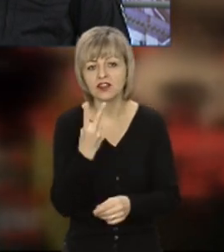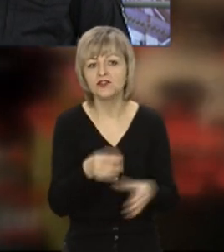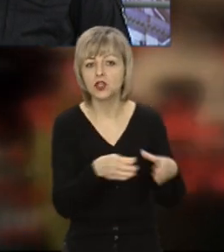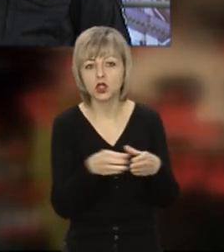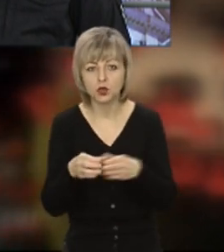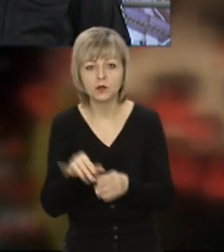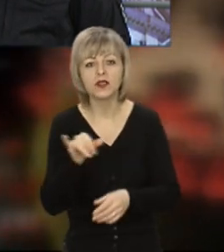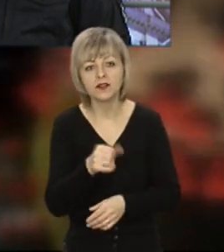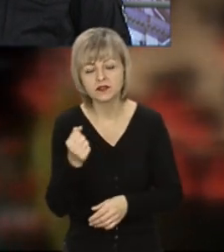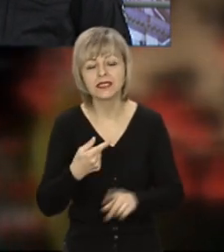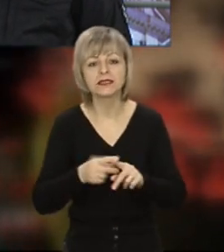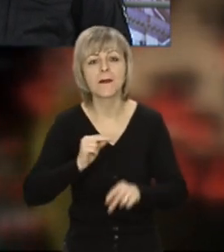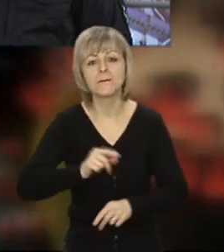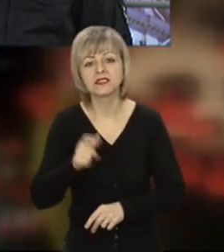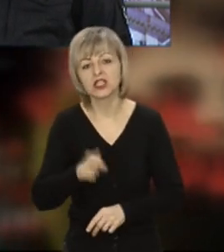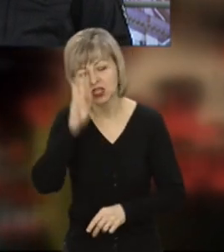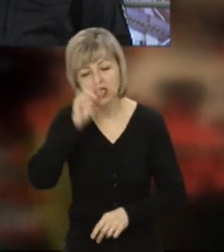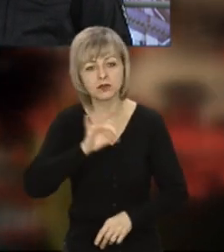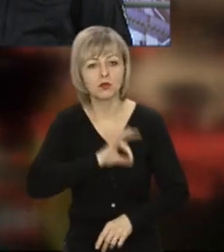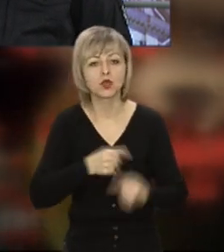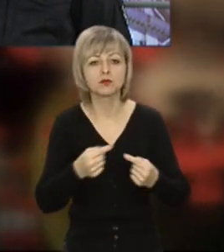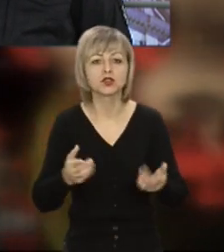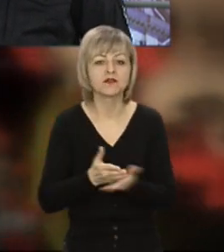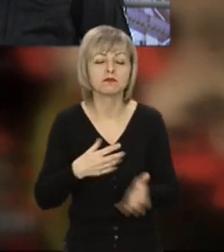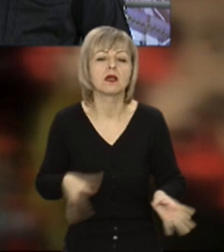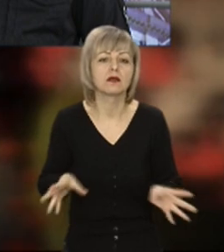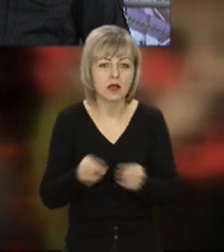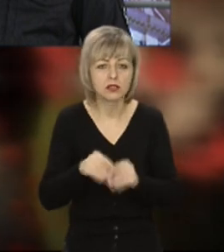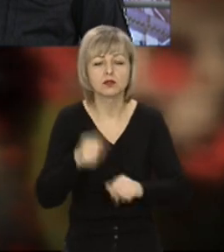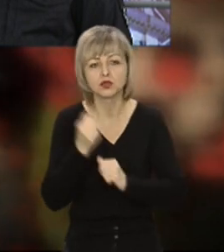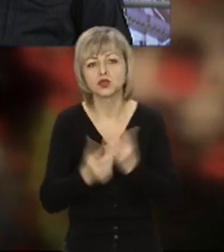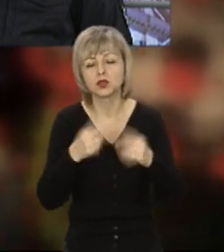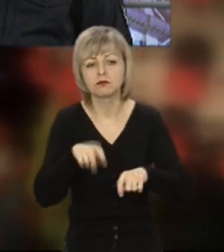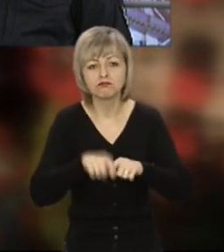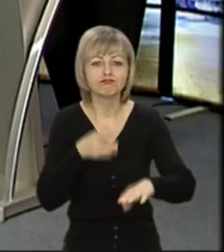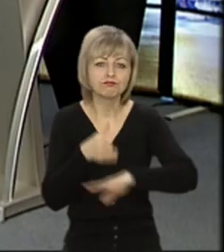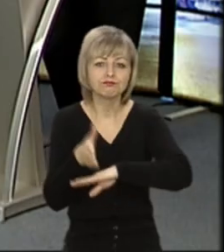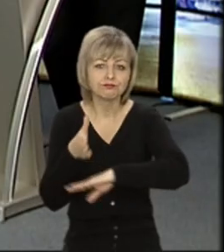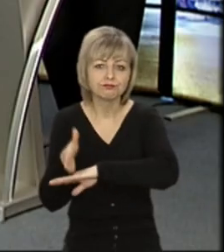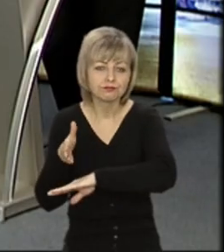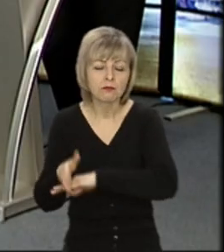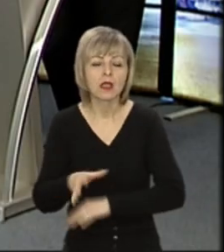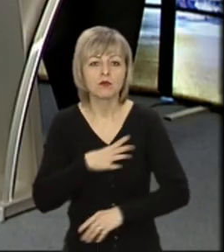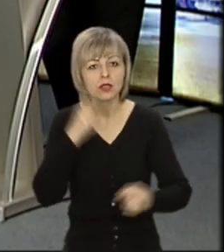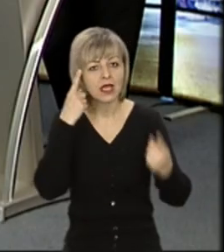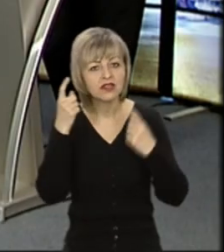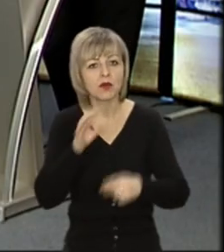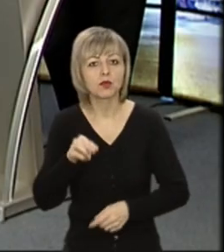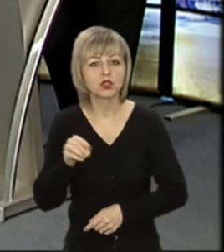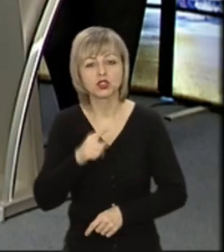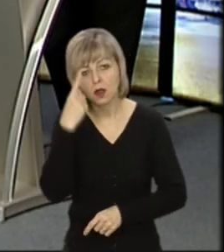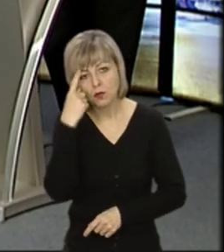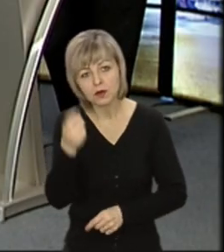працівниками Держпродслужбі. Ми щоденно контролюємо суб'єктів господарювання. Була інформація про те, що